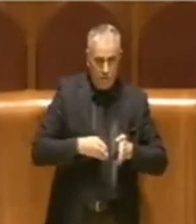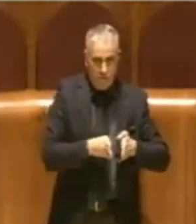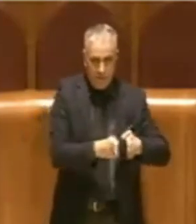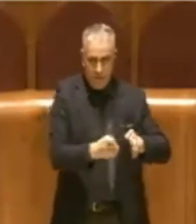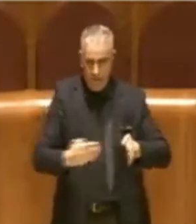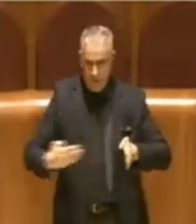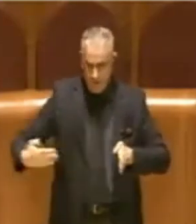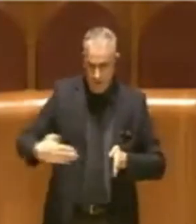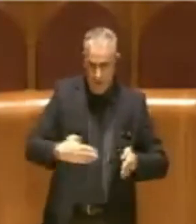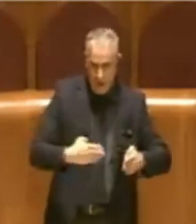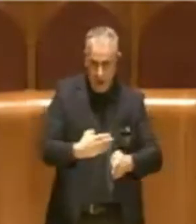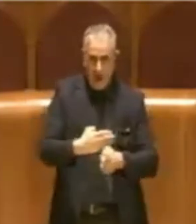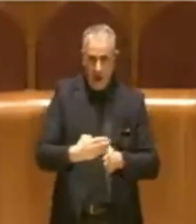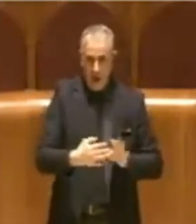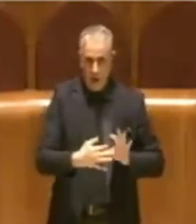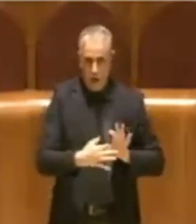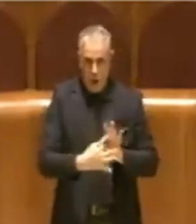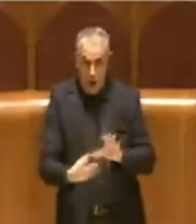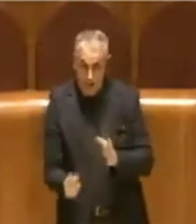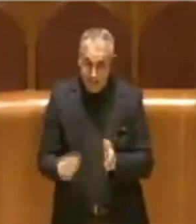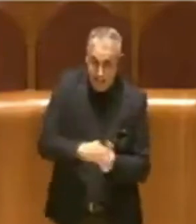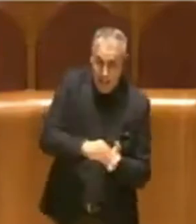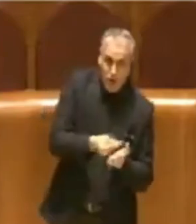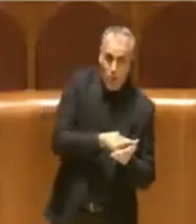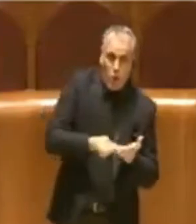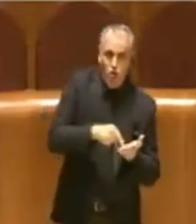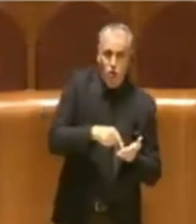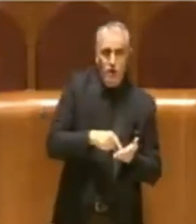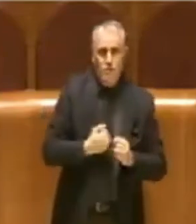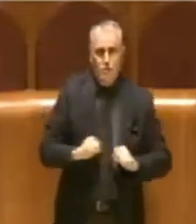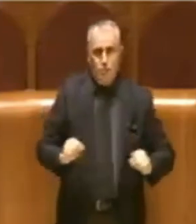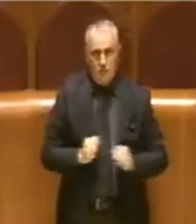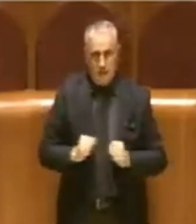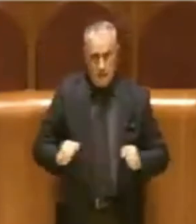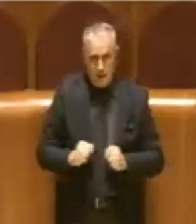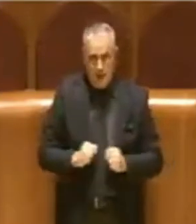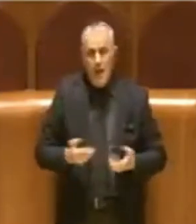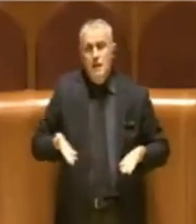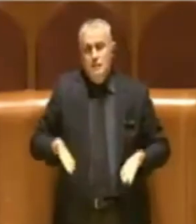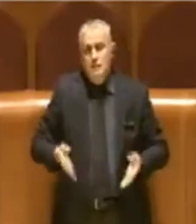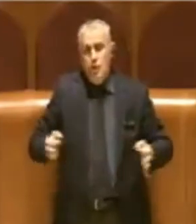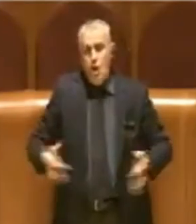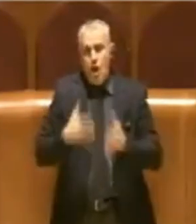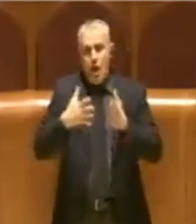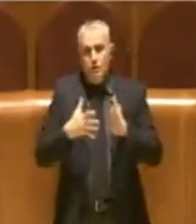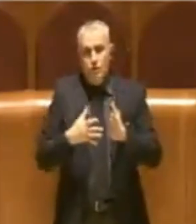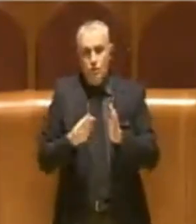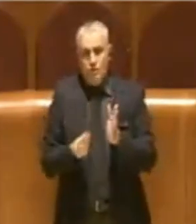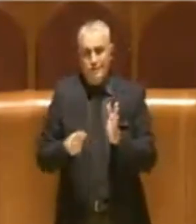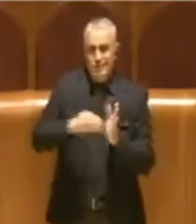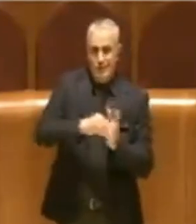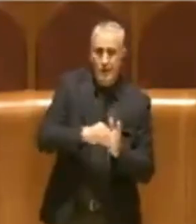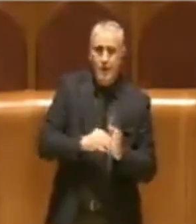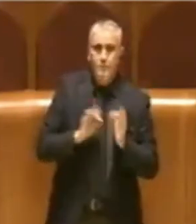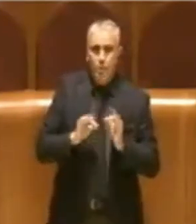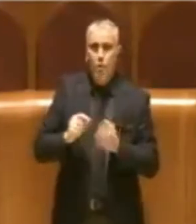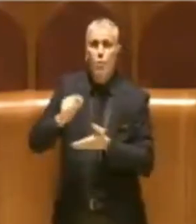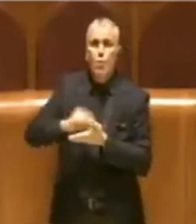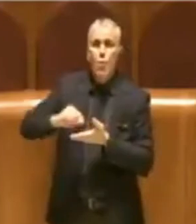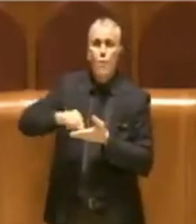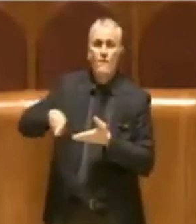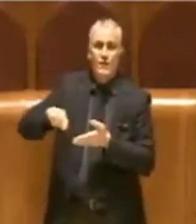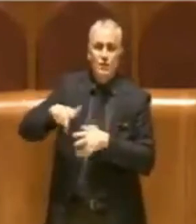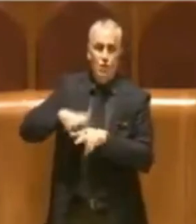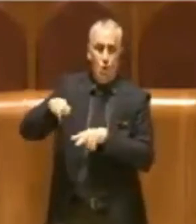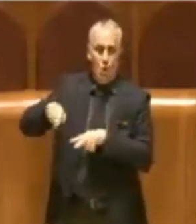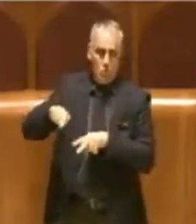ma chiaramente non è possibile perché non è stato previsto e allora noi stiamo dando indirizzo proprio agli uffici di fare uno studio